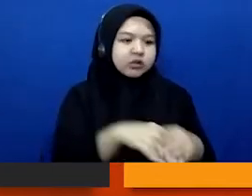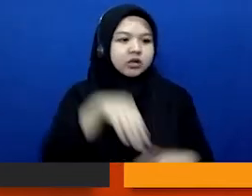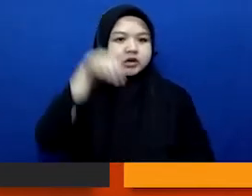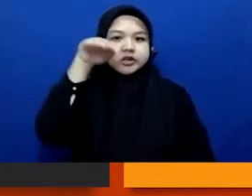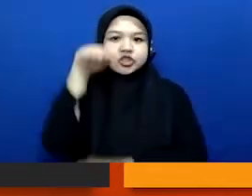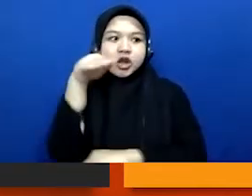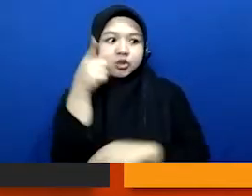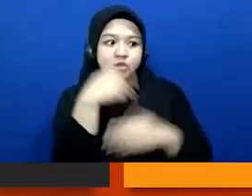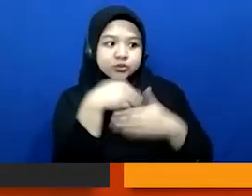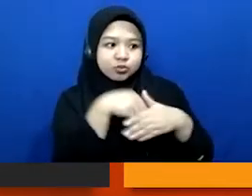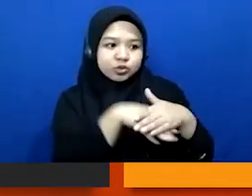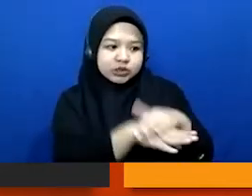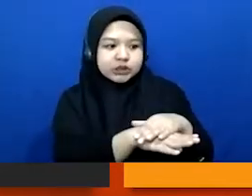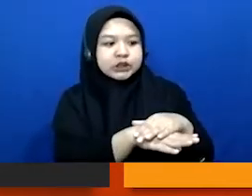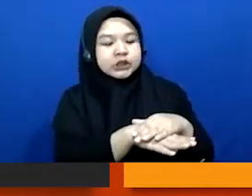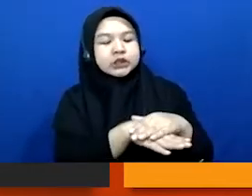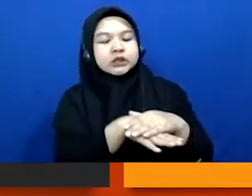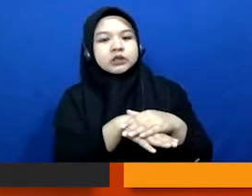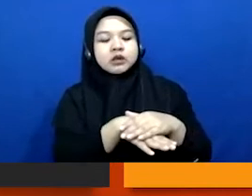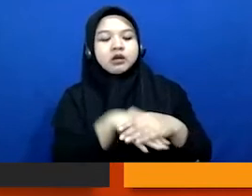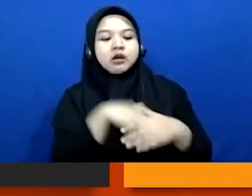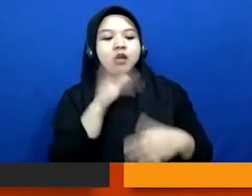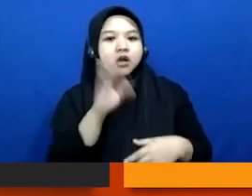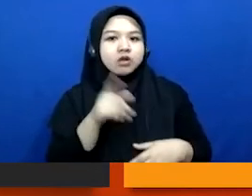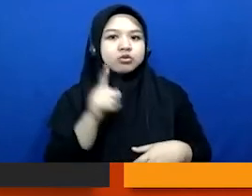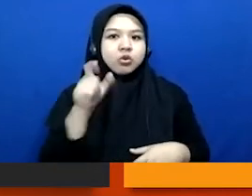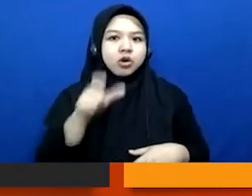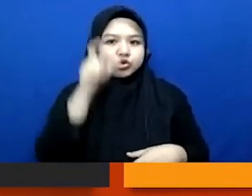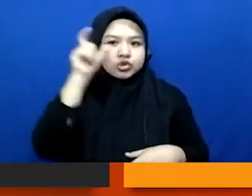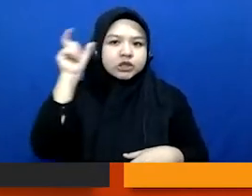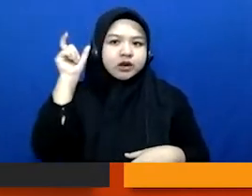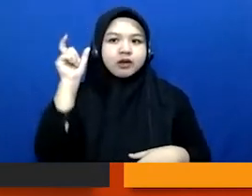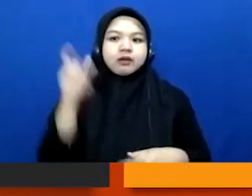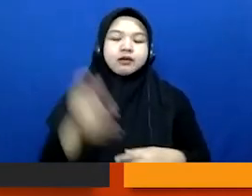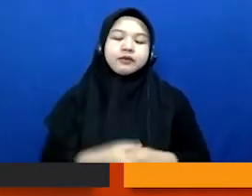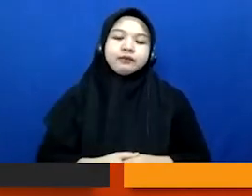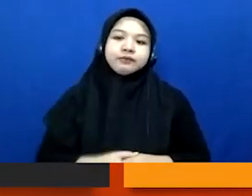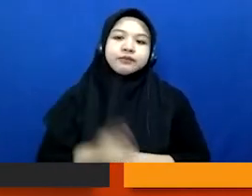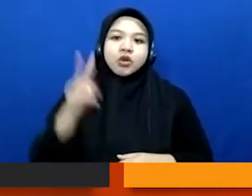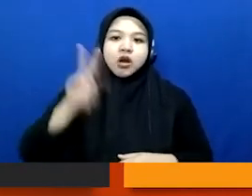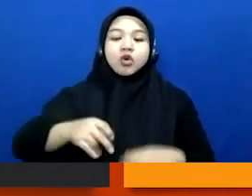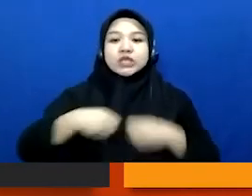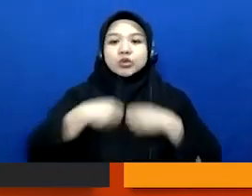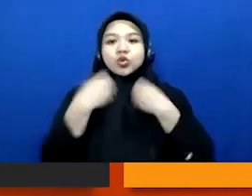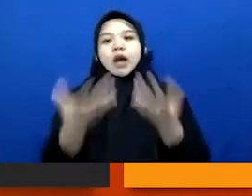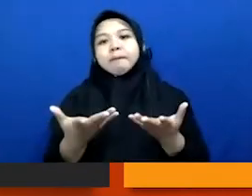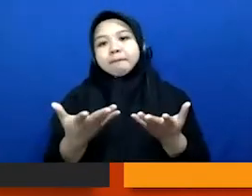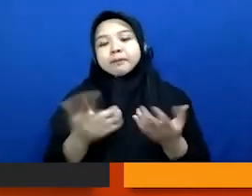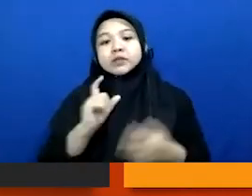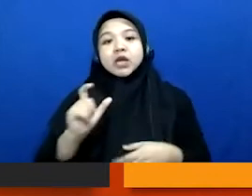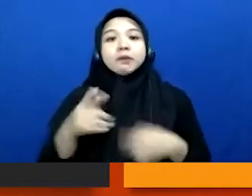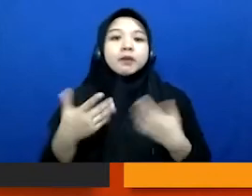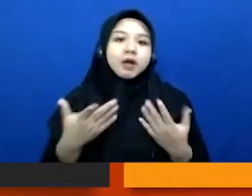itu disembunyikan gitu kan nah itu orang curiga gitu kan ini harus diungkap nih melalui apa